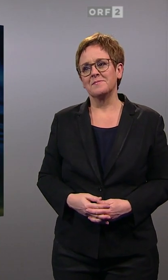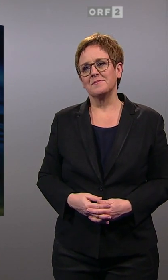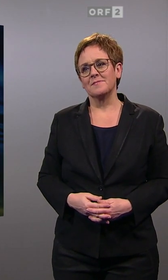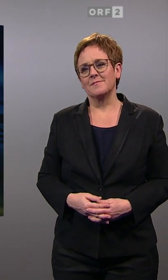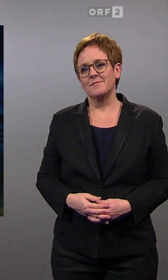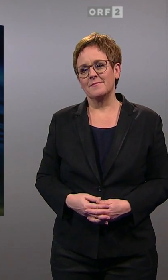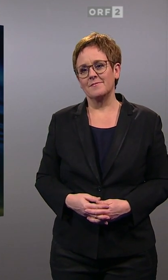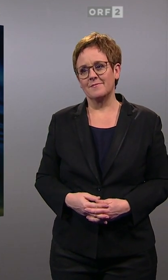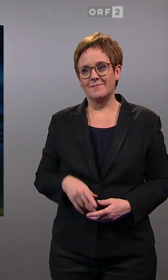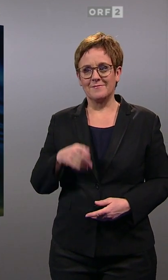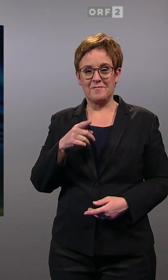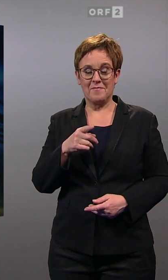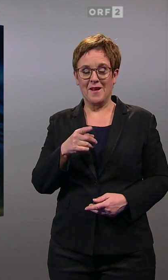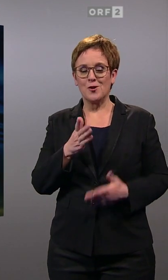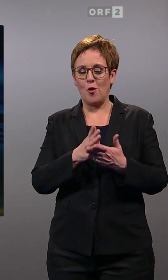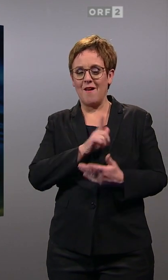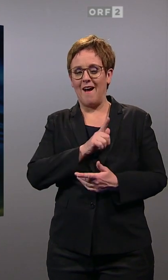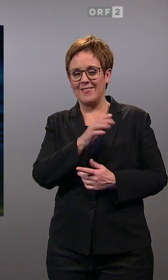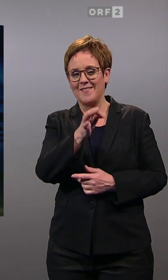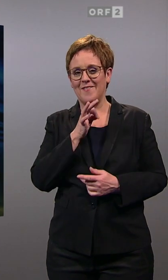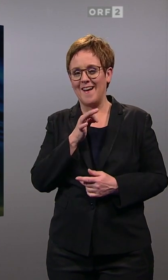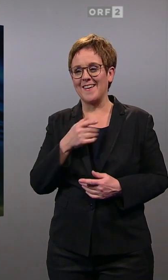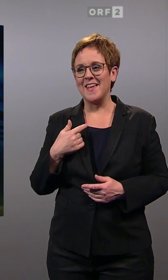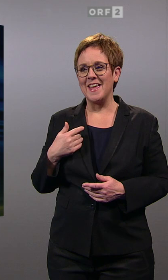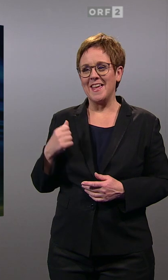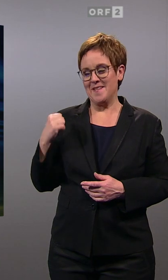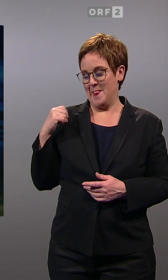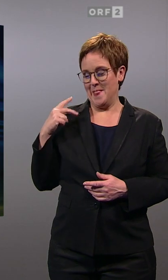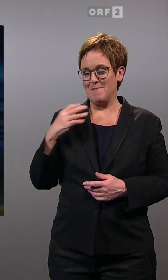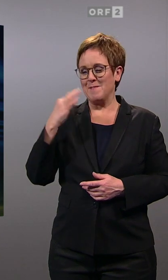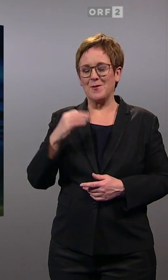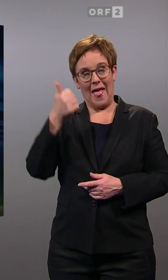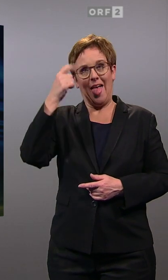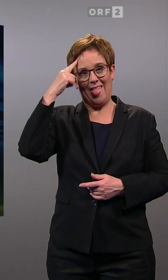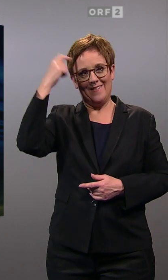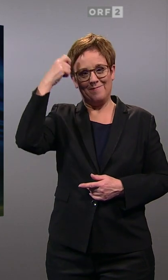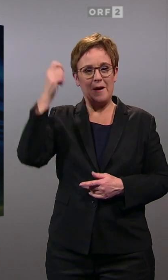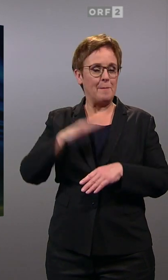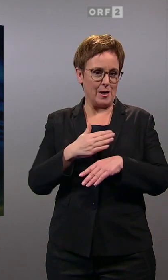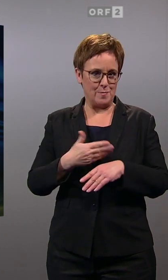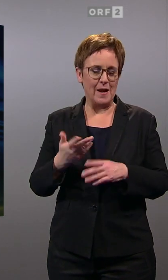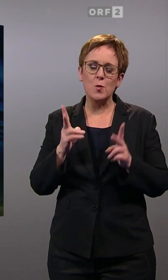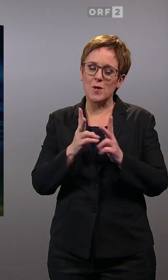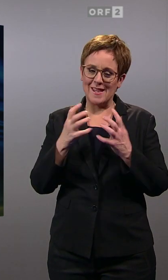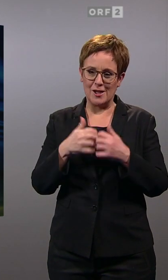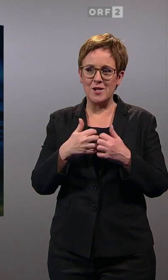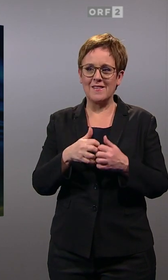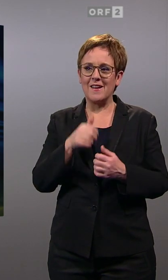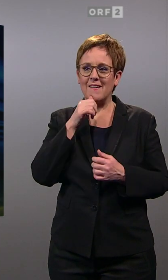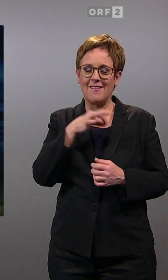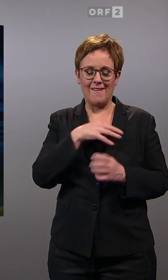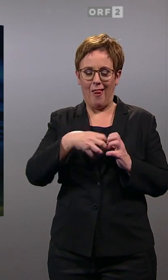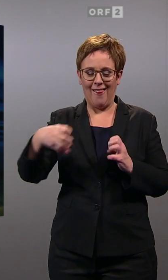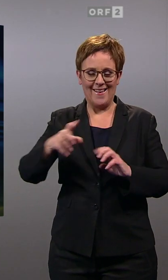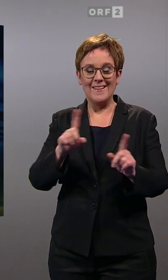Ich habe mit dieser Frage gerechnet und mir ist in den letzten Minuten ein Beispiel eingefallen, eine kleine Anekdote. Keine Angst wird nicht zu